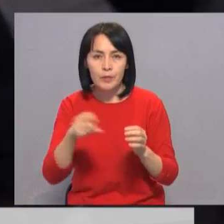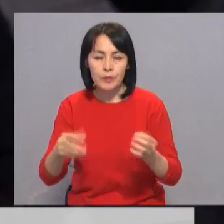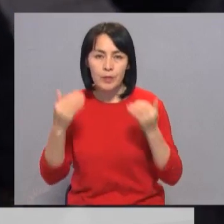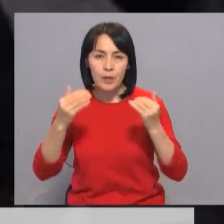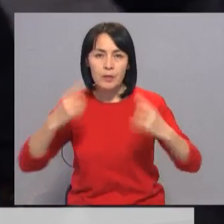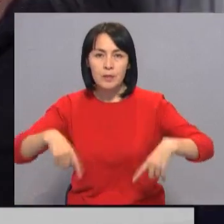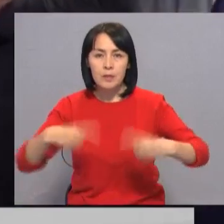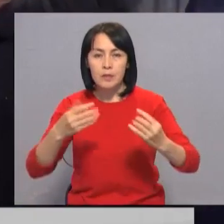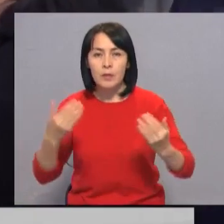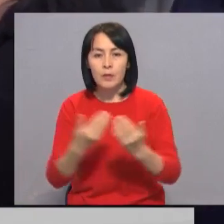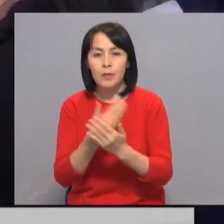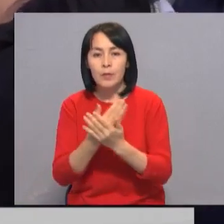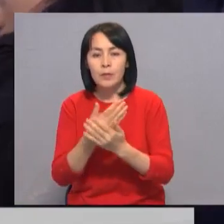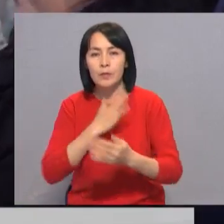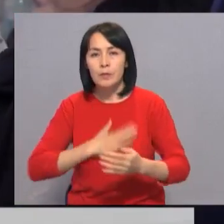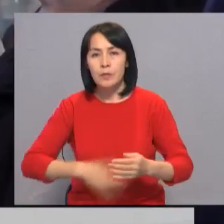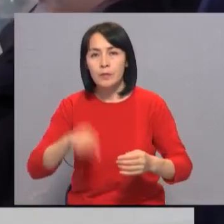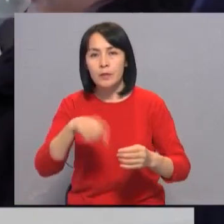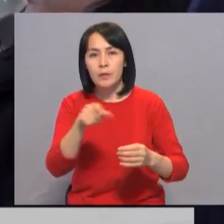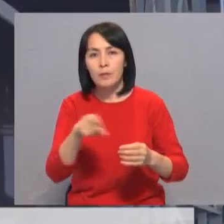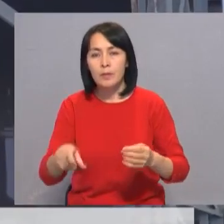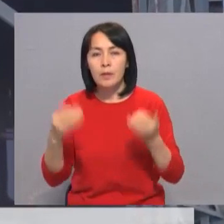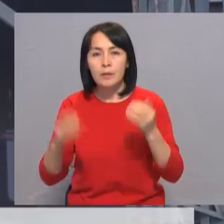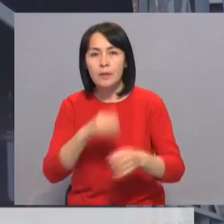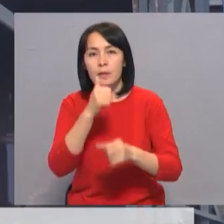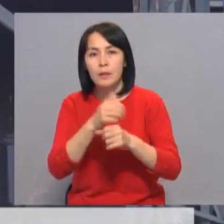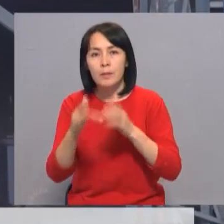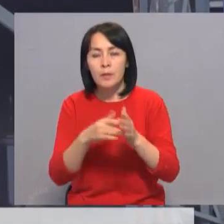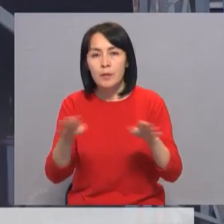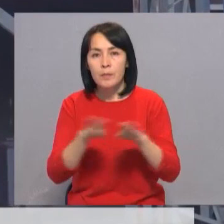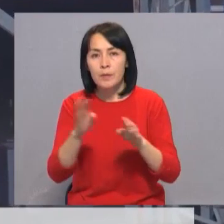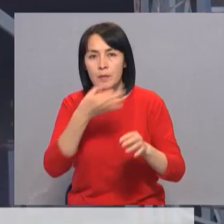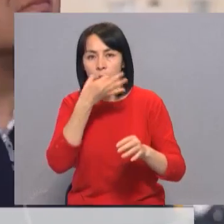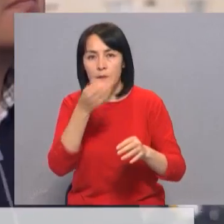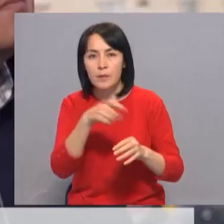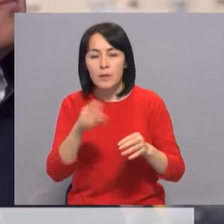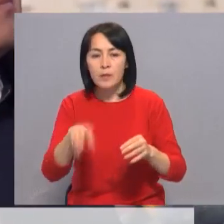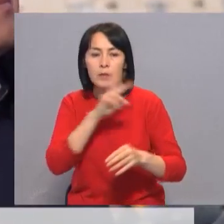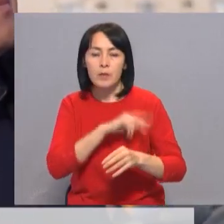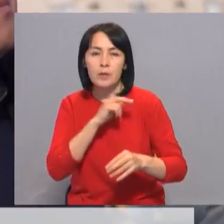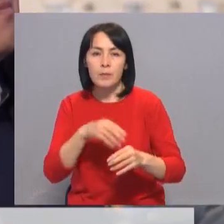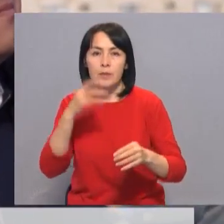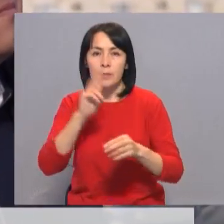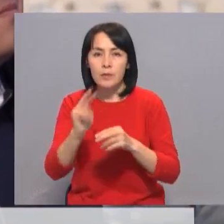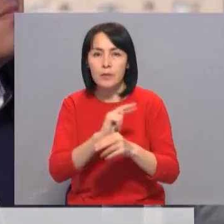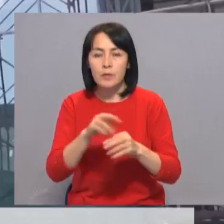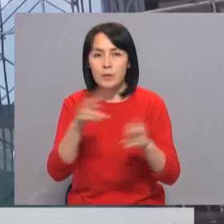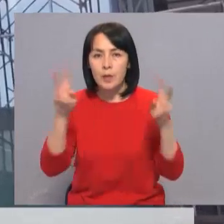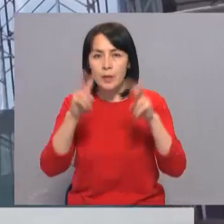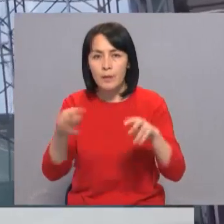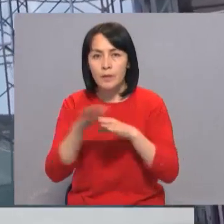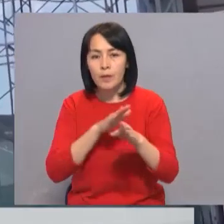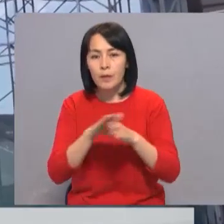а также создание современных комфортных условий для пассажиров. Аким города вместе с ответственными курировал работы по реконструкции и проверил